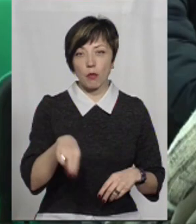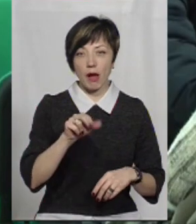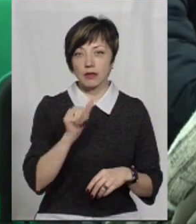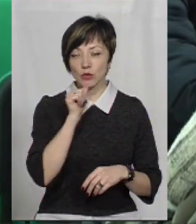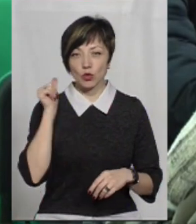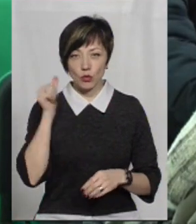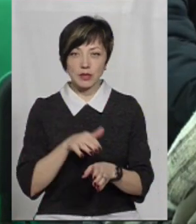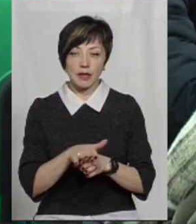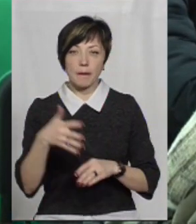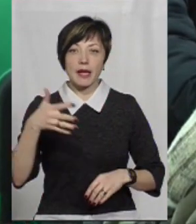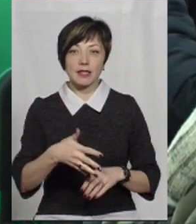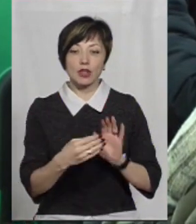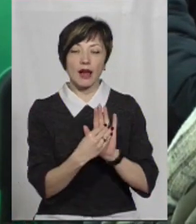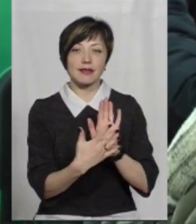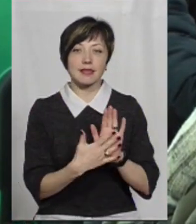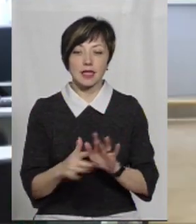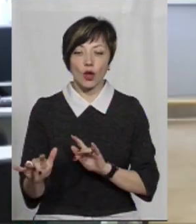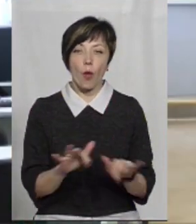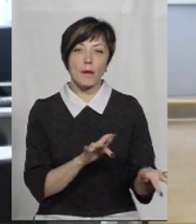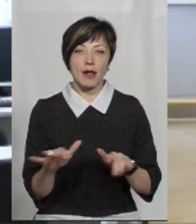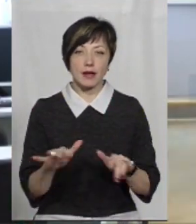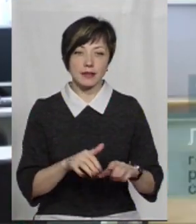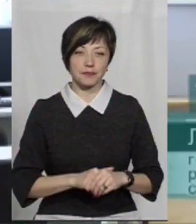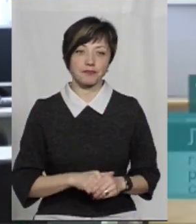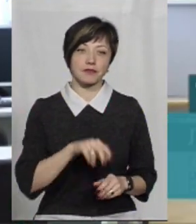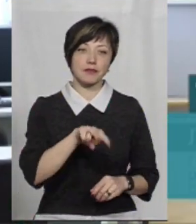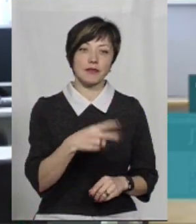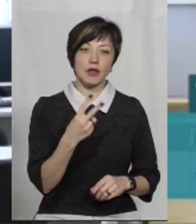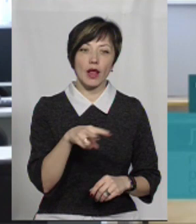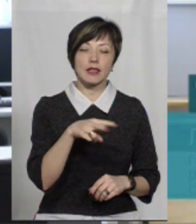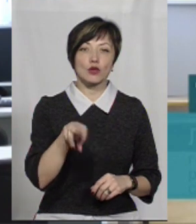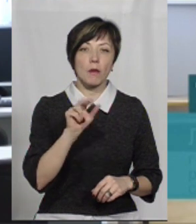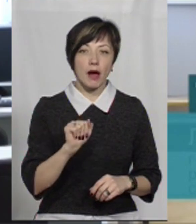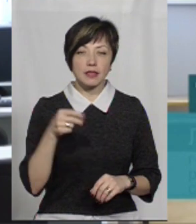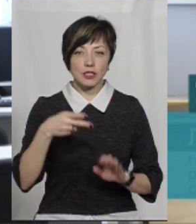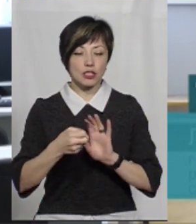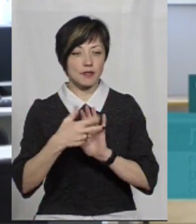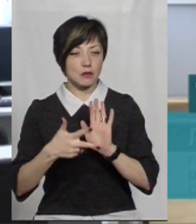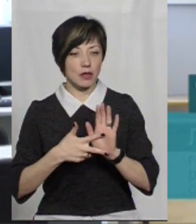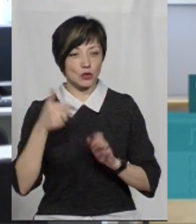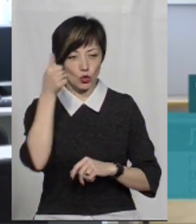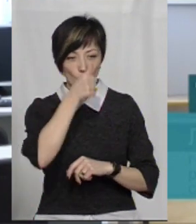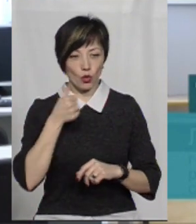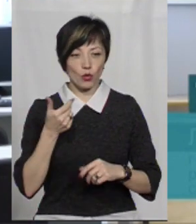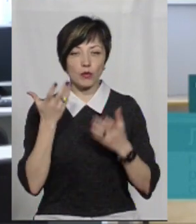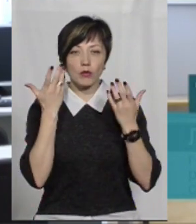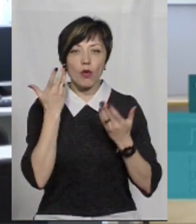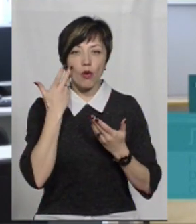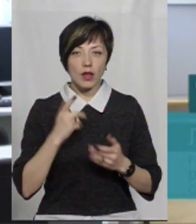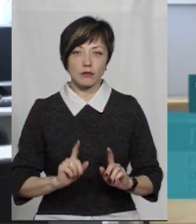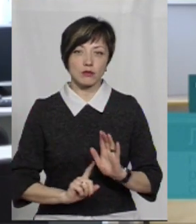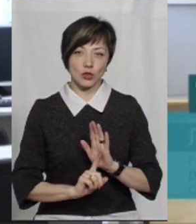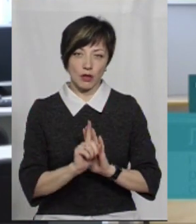здійснили майже 5 тисяч реєстраційних операцій. З 22 листопада 2018 року з моменту вступу закону